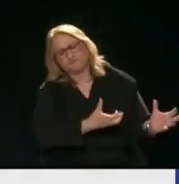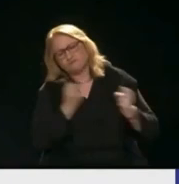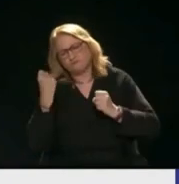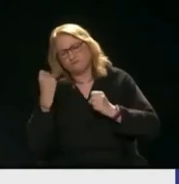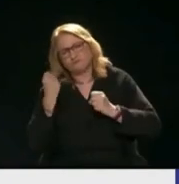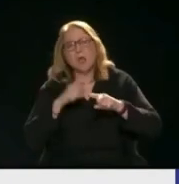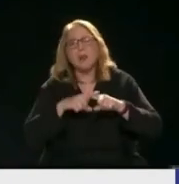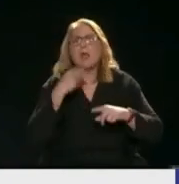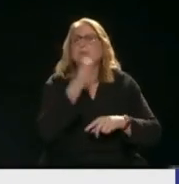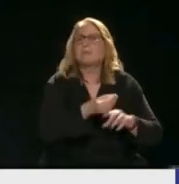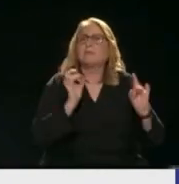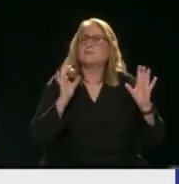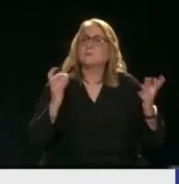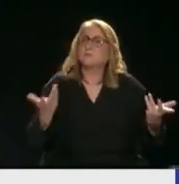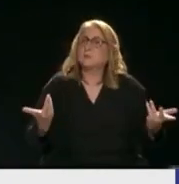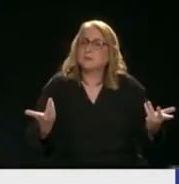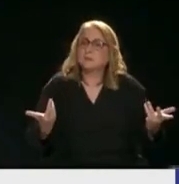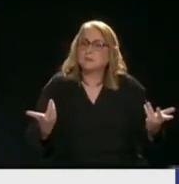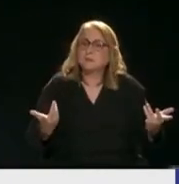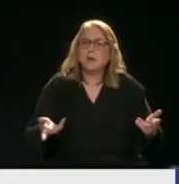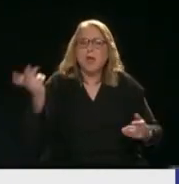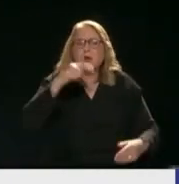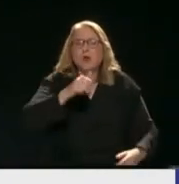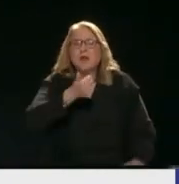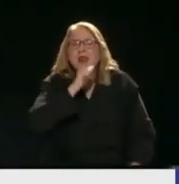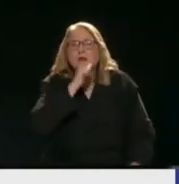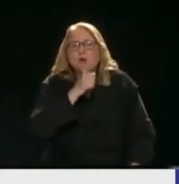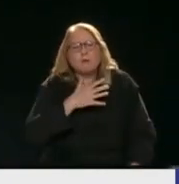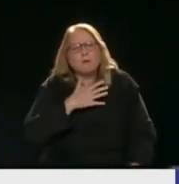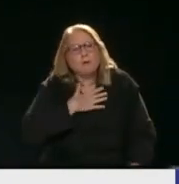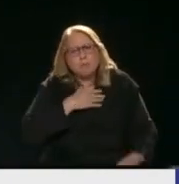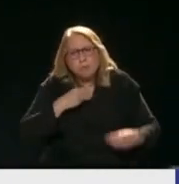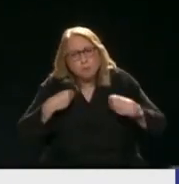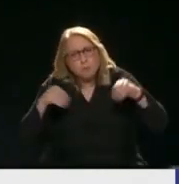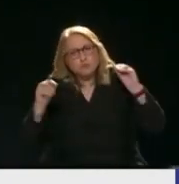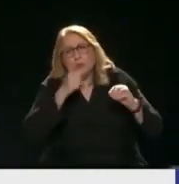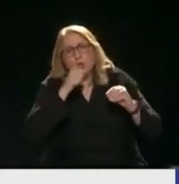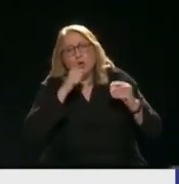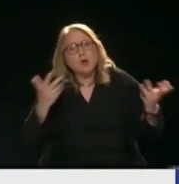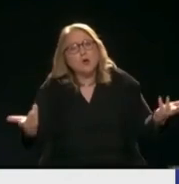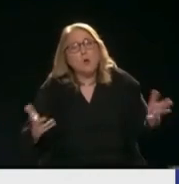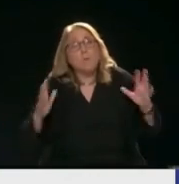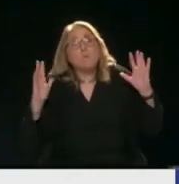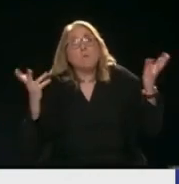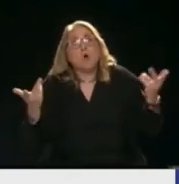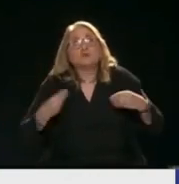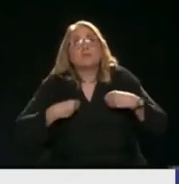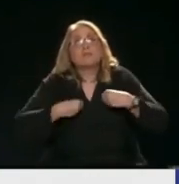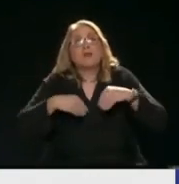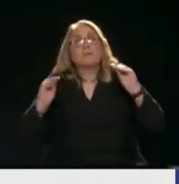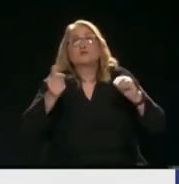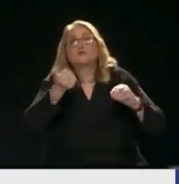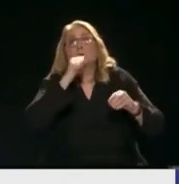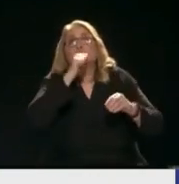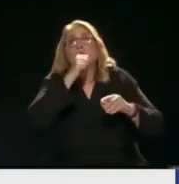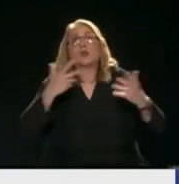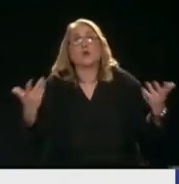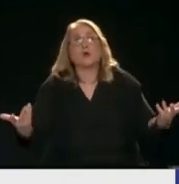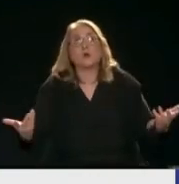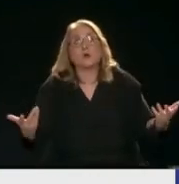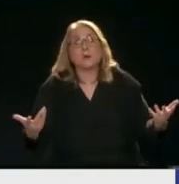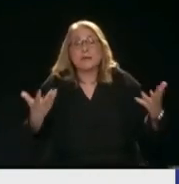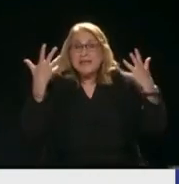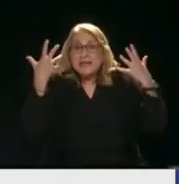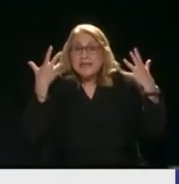μεγάλο θέμα που τρέχει σήμερα στις μέρες μας Να πουλήσουμε το νερό Πώς θα πουλήσουμε το νερό μόνο Υπάρχει γεννημένος άνθρωπος Επιχειρηματία να κάτσει απέναντί